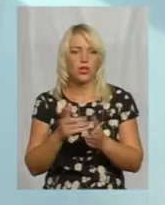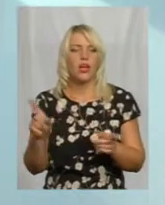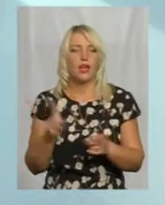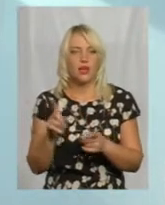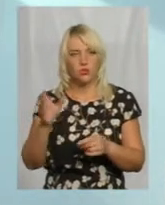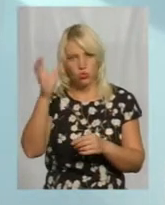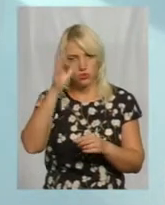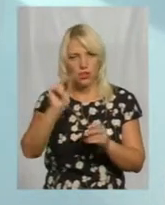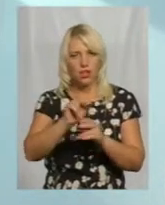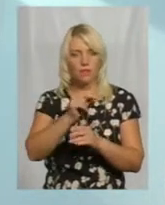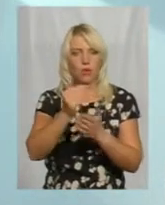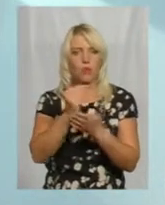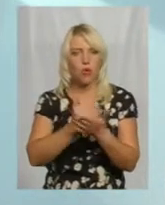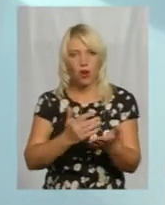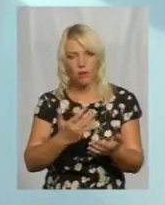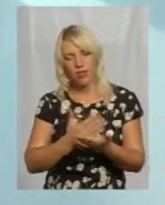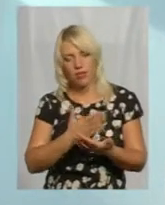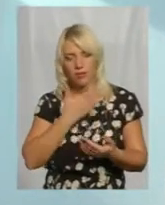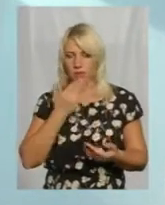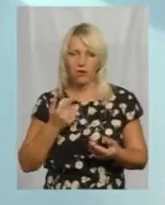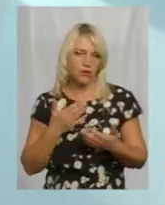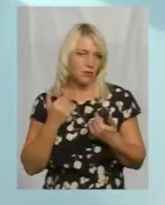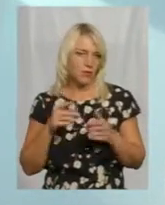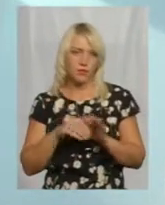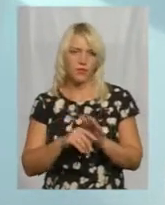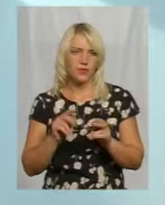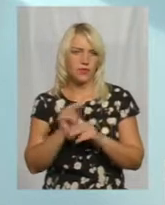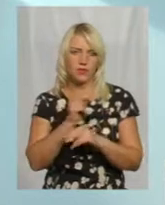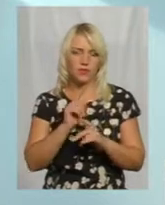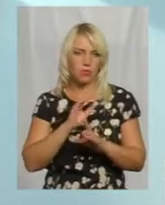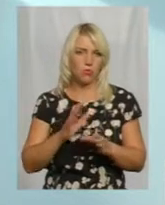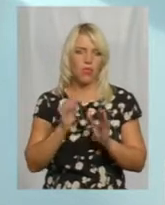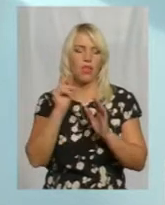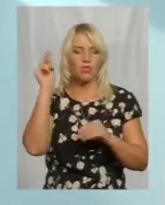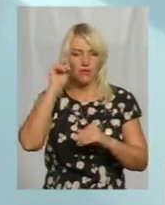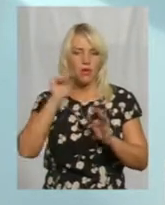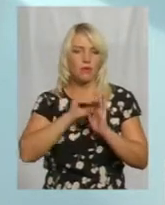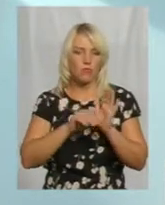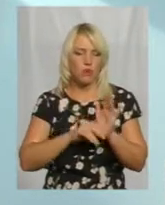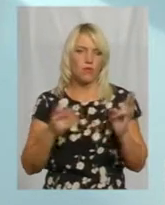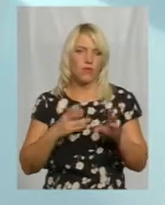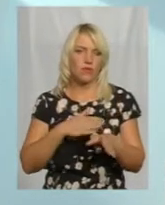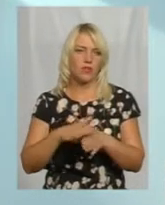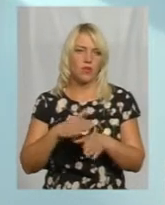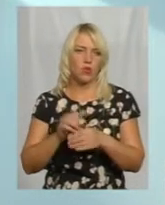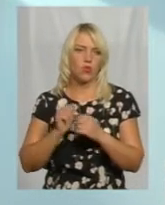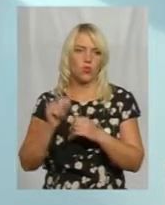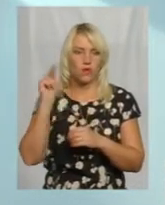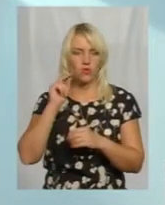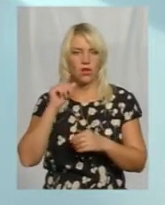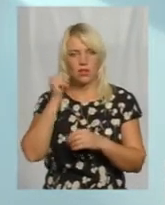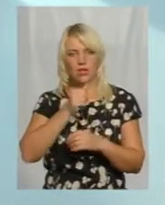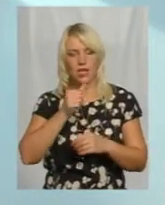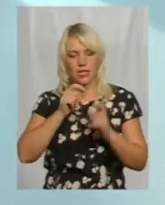Ні, не будуть вноситися. Навчальні програми не будуть, вони мають виконуватися. Кожен навчальний заклад має